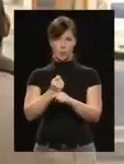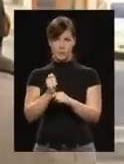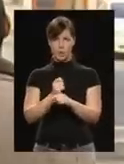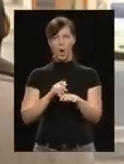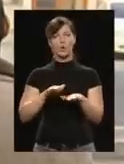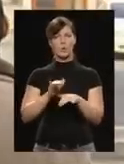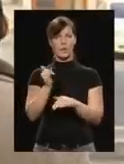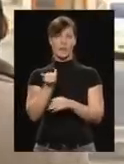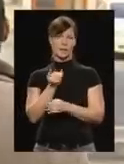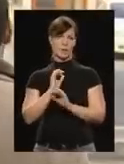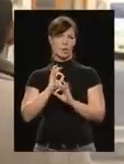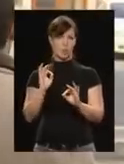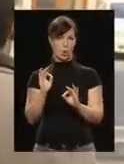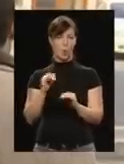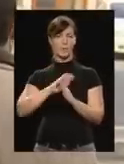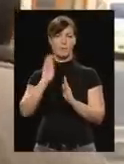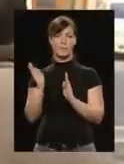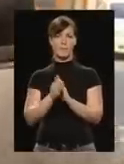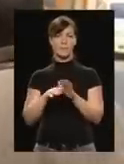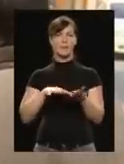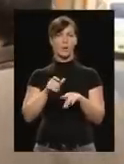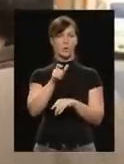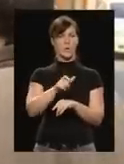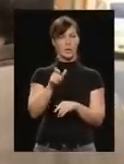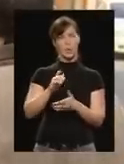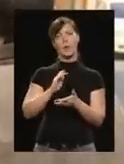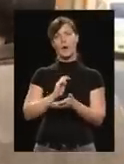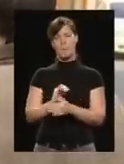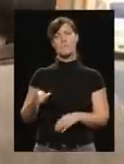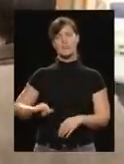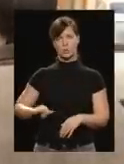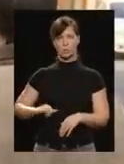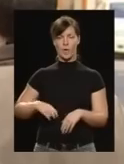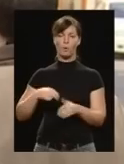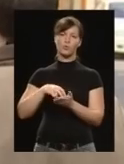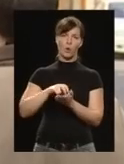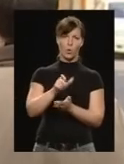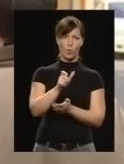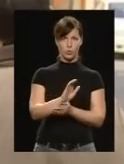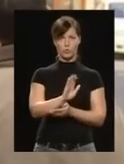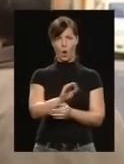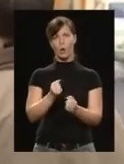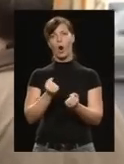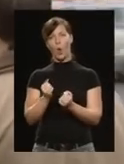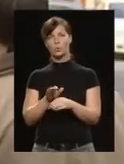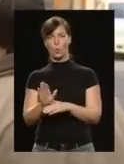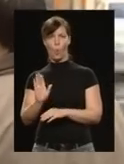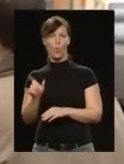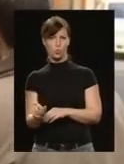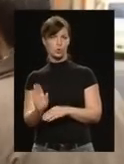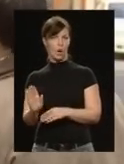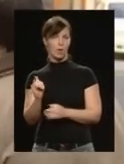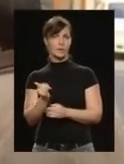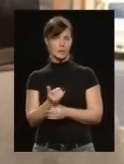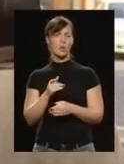csak közlekedni jó rajta, hanem valamennyi közlekedő számára biztonságosabb, a gyalogosok számára is, a kerékpárosok számára, az autósok számára,